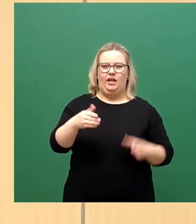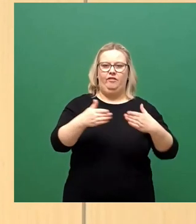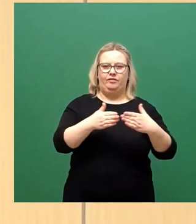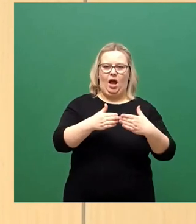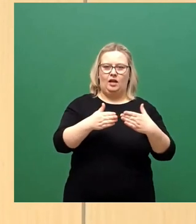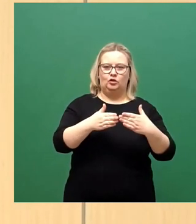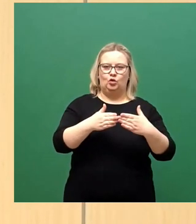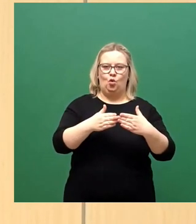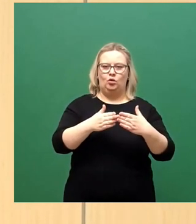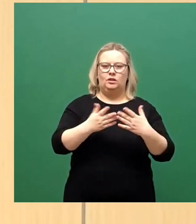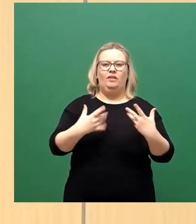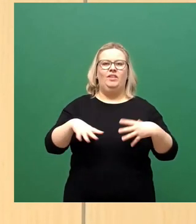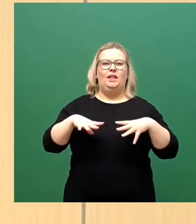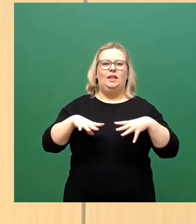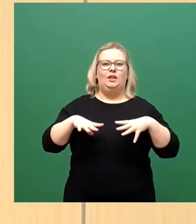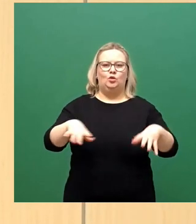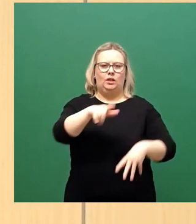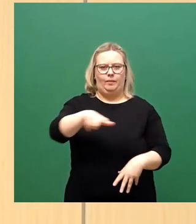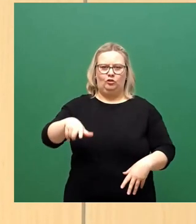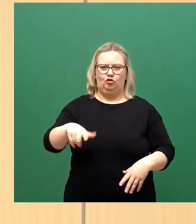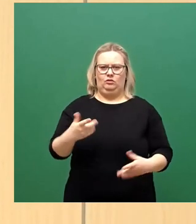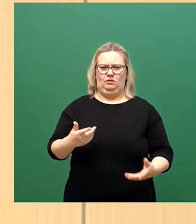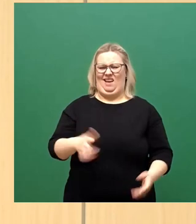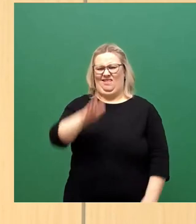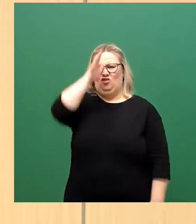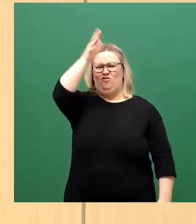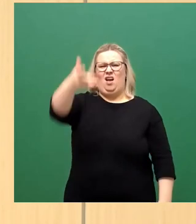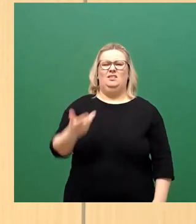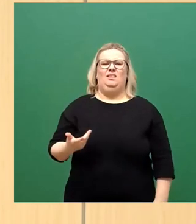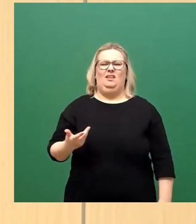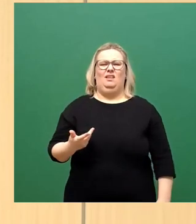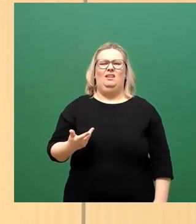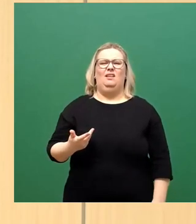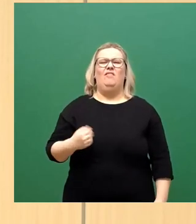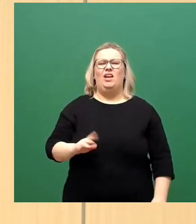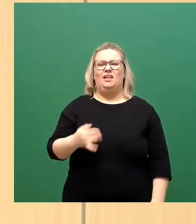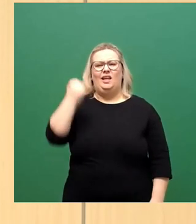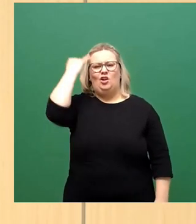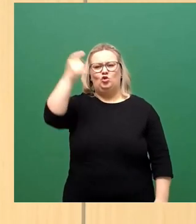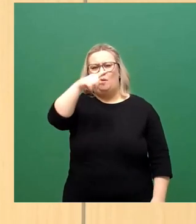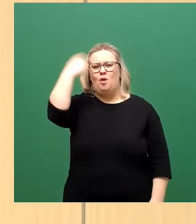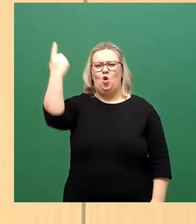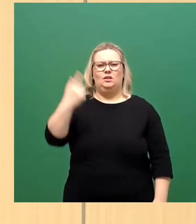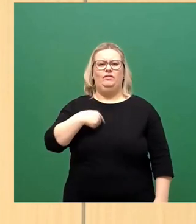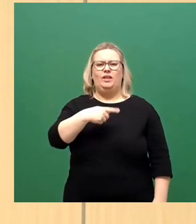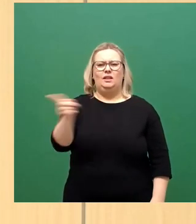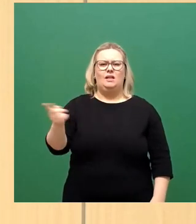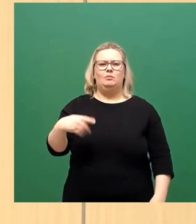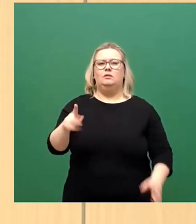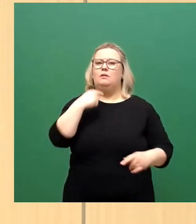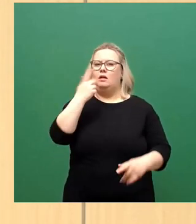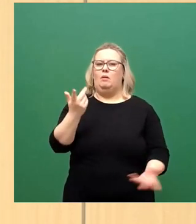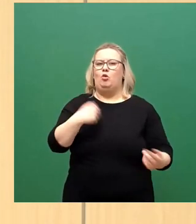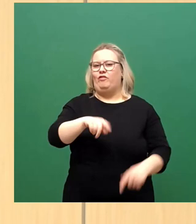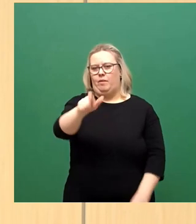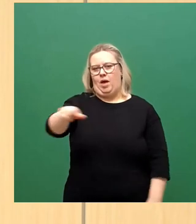Gesundheit der Menschen. Was für ein Schwachsinn, was für ein ideologischer Blödsinn, der hiervon gegeben wird, aber viel ist ja von diesen Menschen nicht